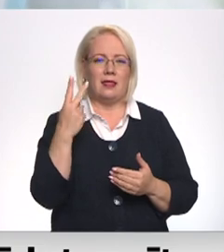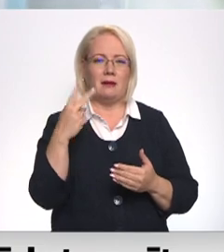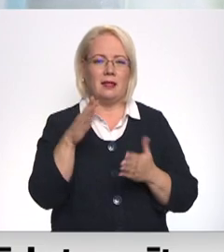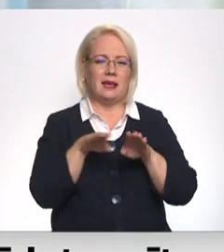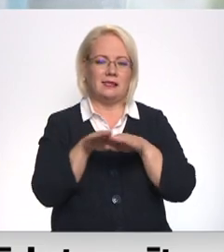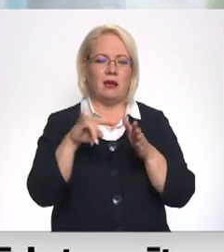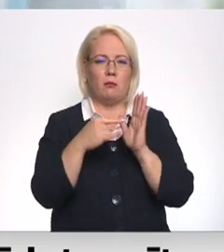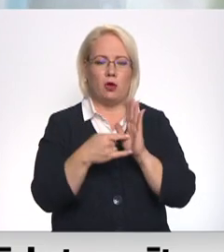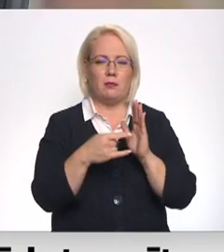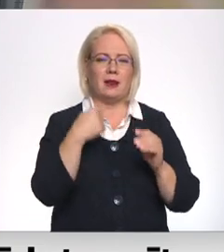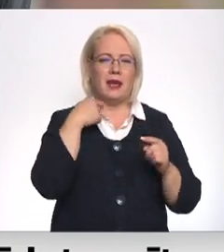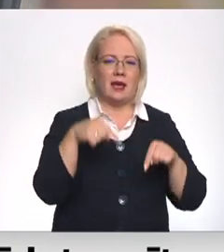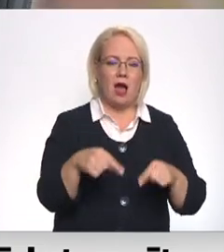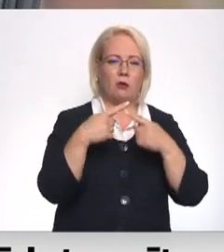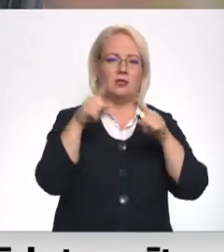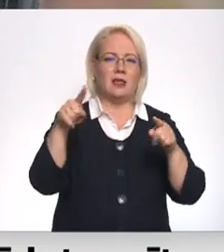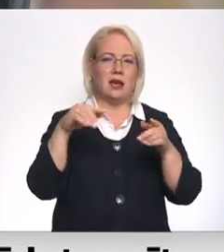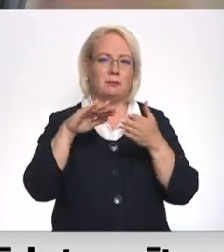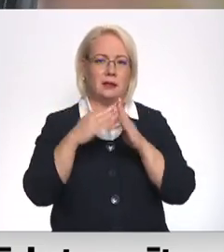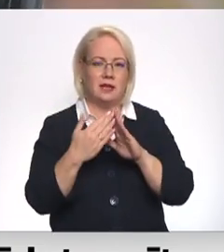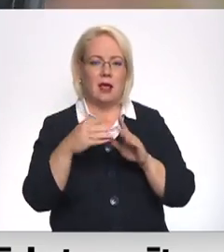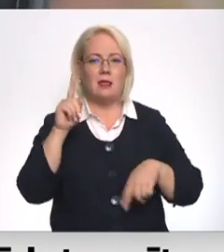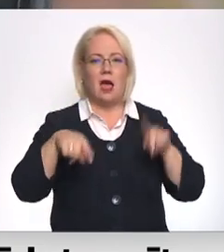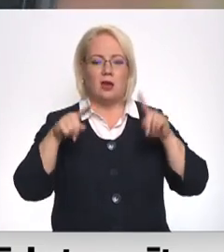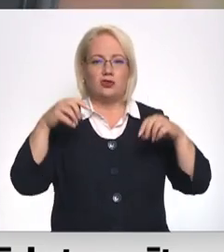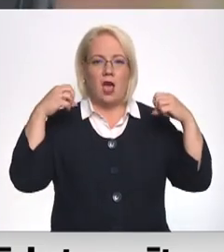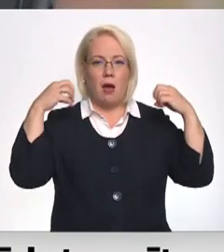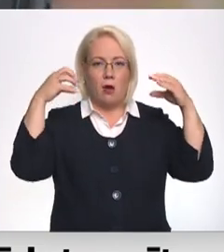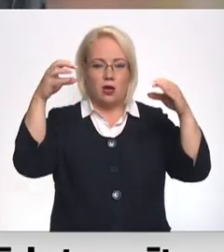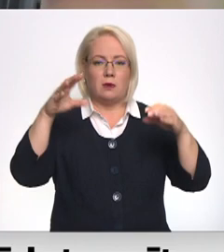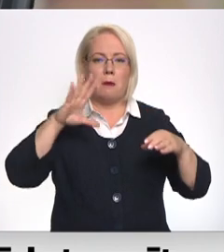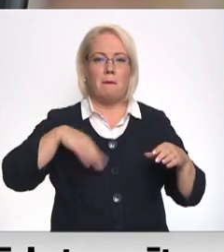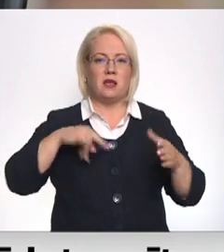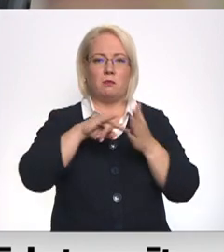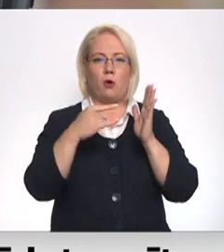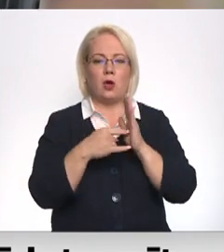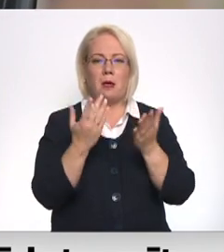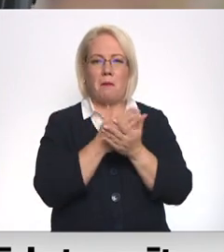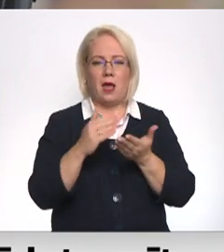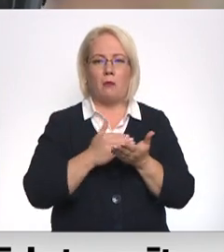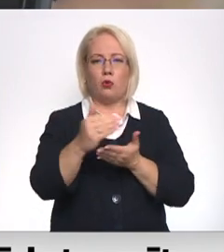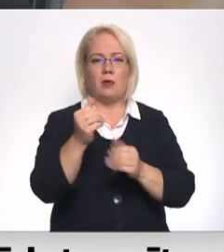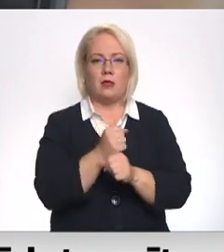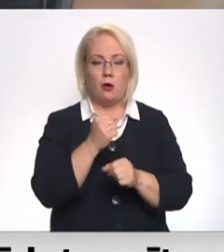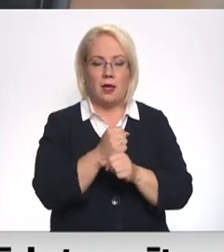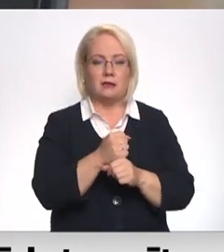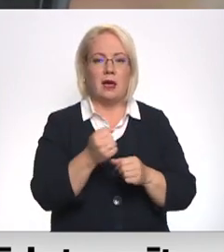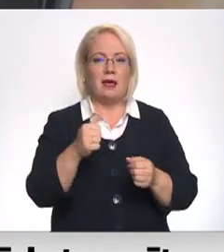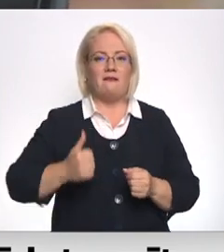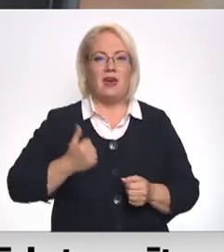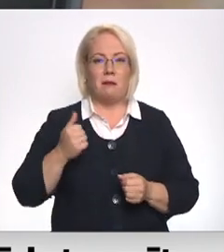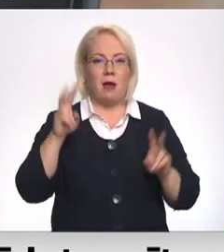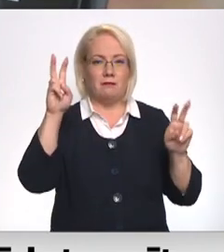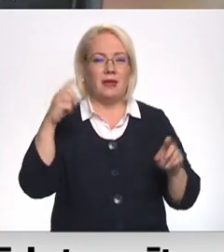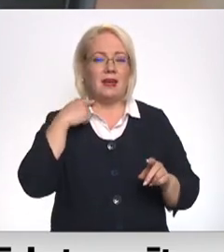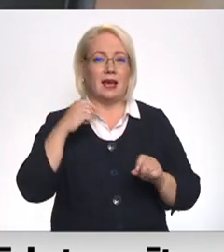Rīgā, gan citās pilsētās. Dažviet vietie apgaismojuma darbība arī turpina pēc pildu projektu beigām. Uzņēmumā Rīgas gaisma norāda, ka kopumā šādi